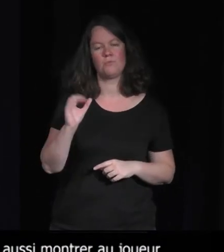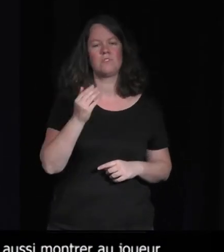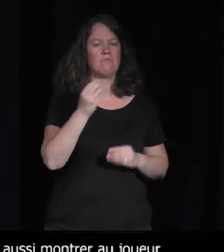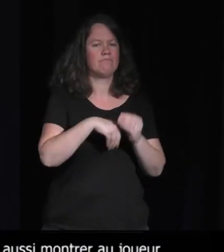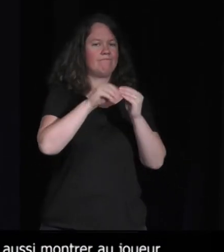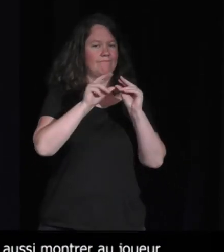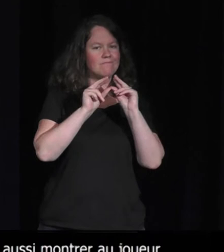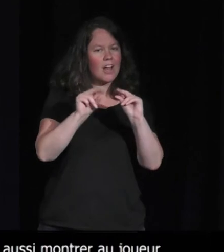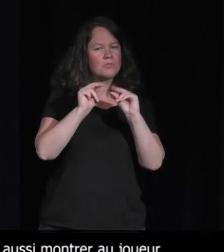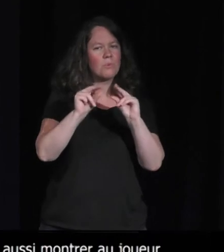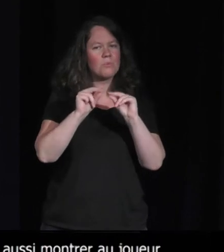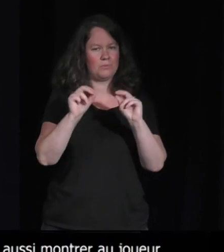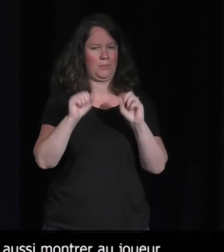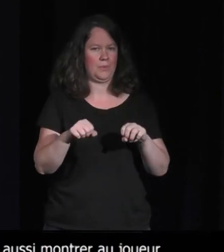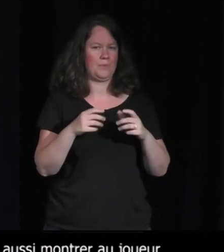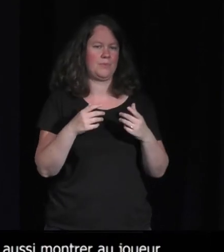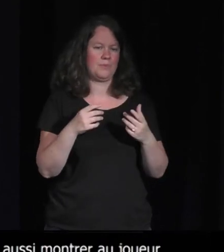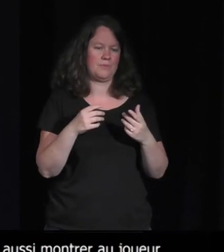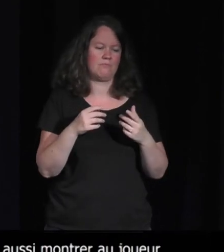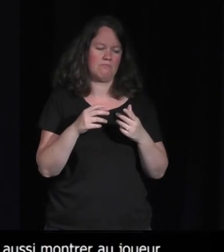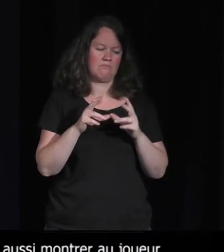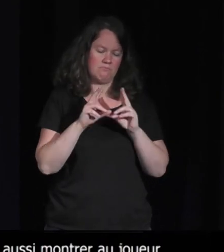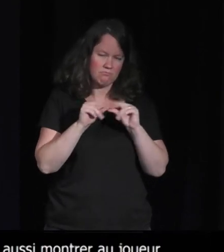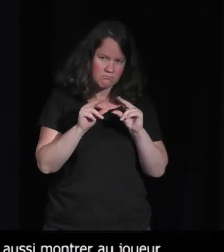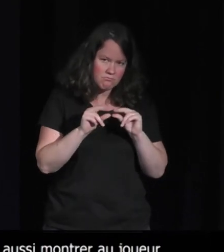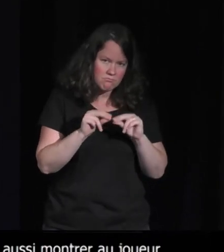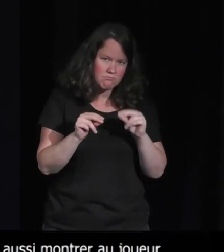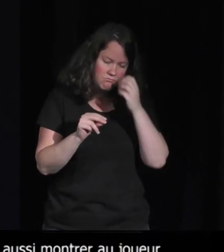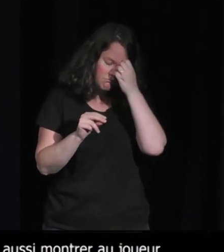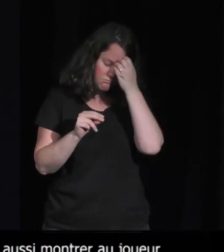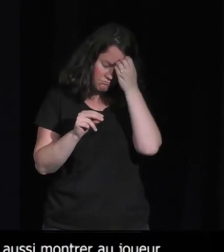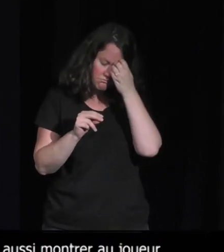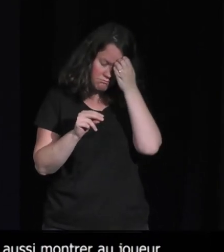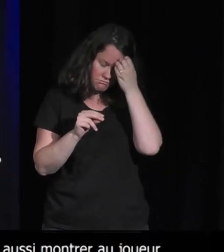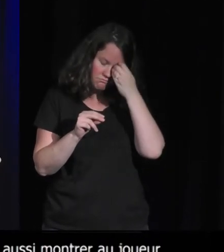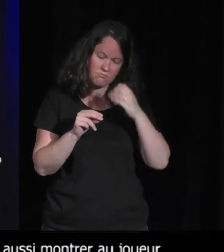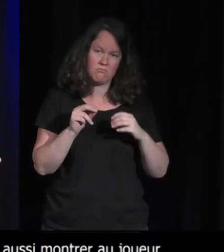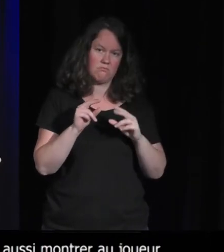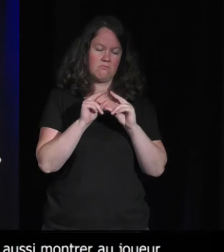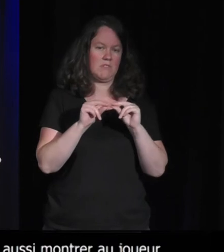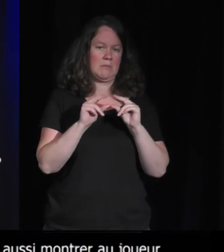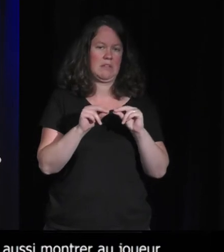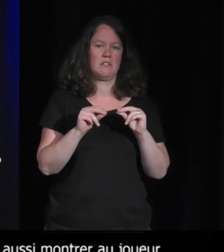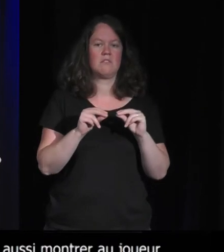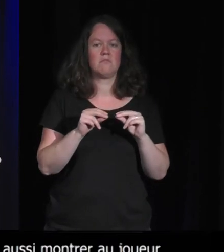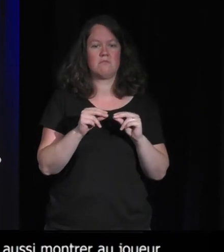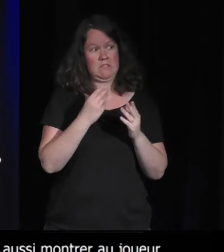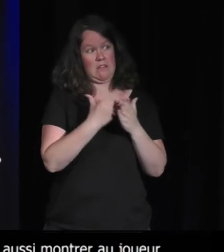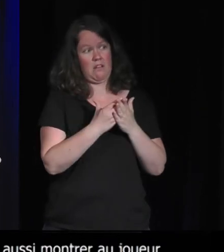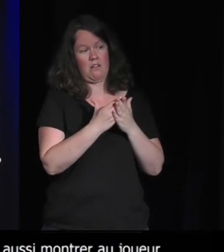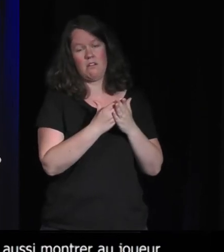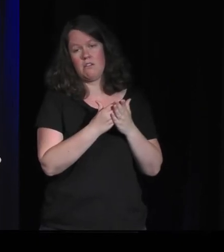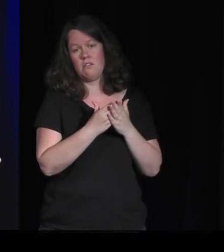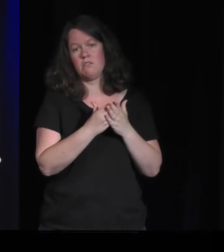peut orienter le joueur vers ce qu'on veut. C'est toute la force de